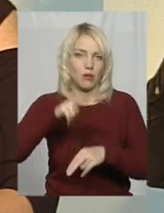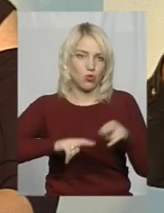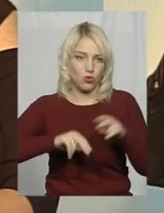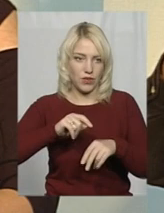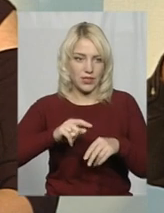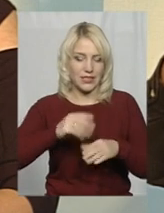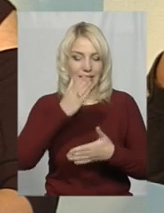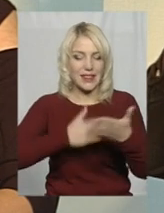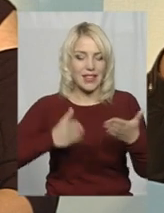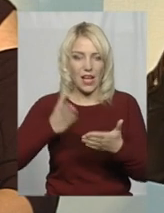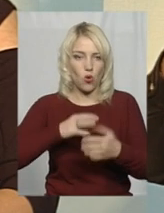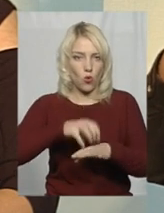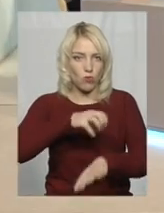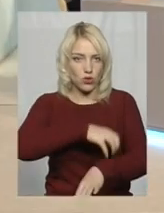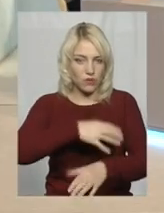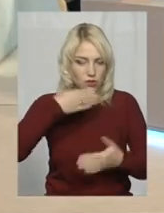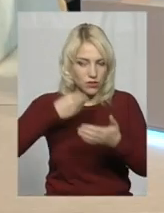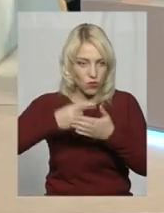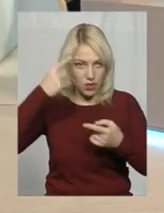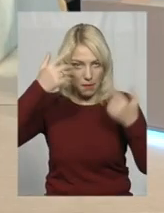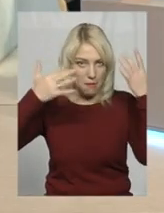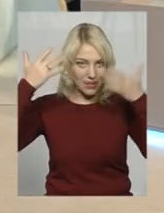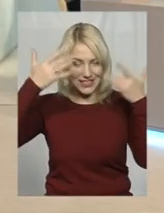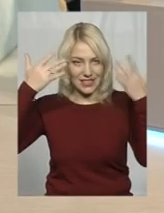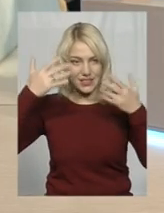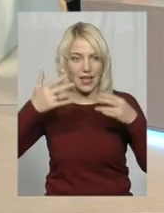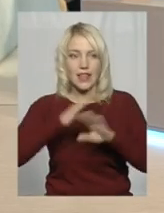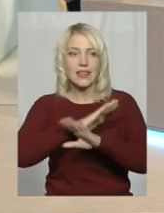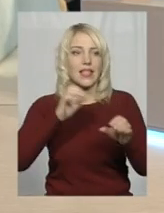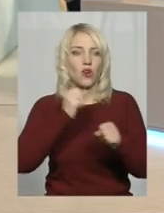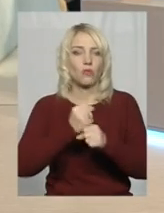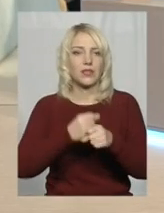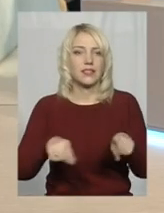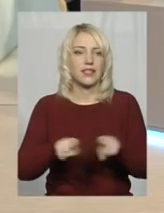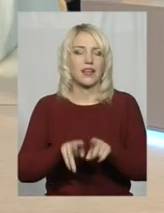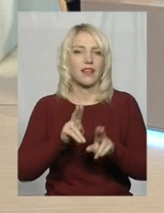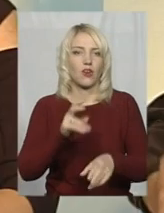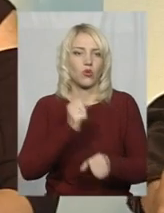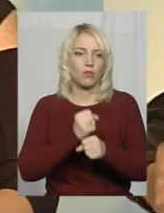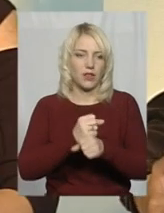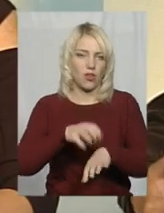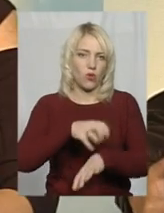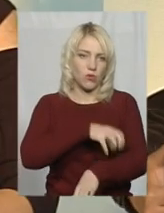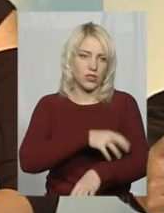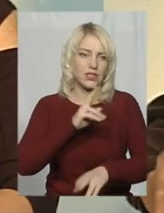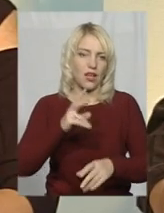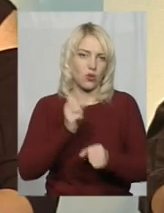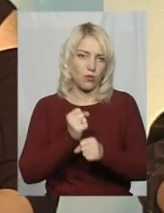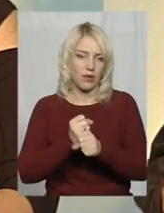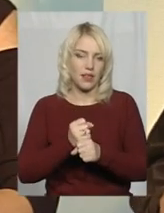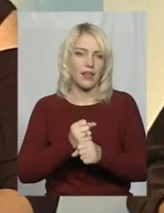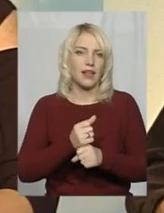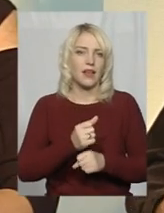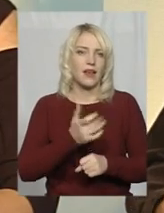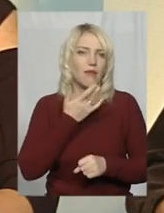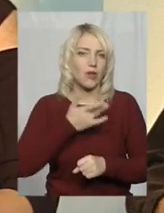декомунізувати своє мислення. Не робити так, як робили комуністи, як робили більшовики